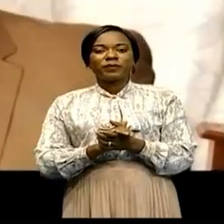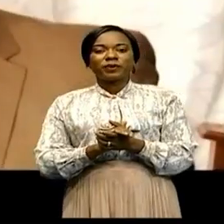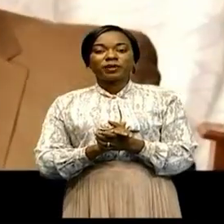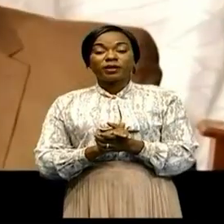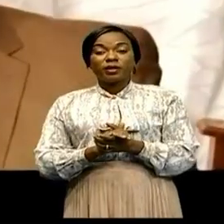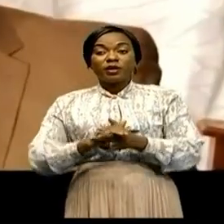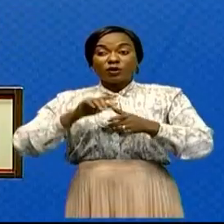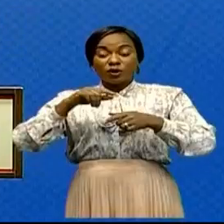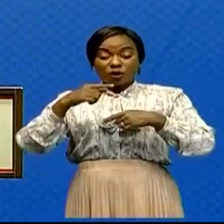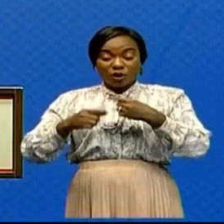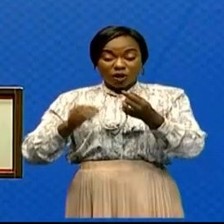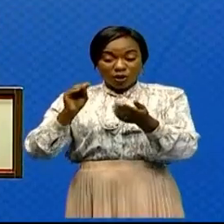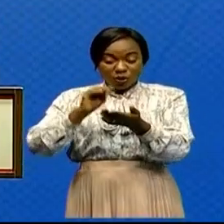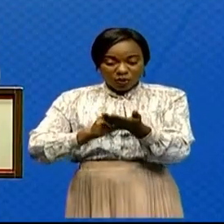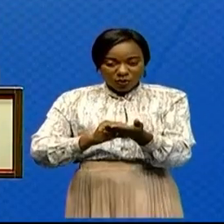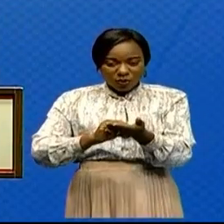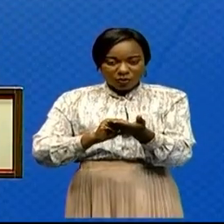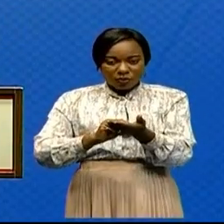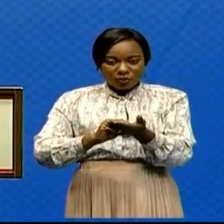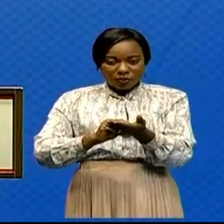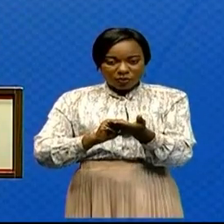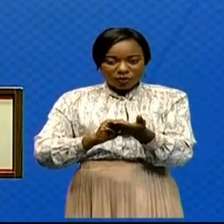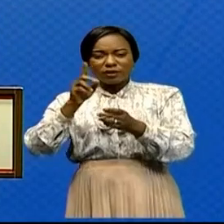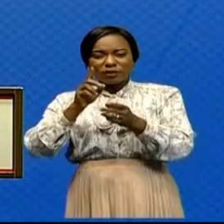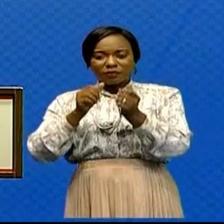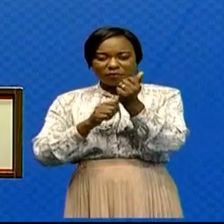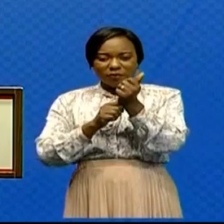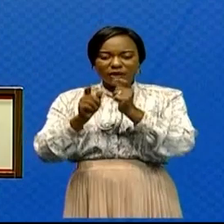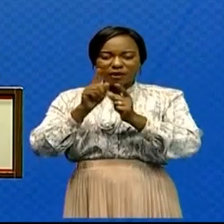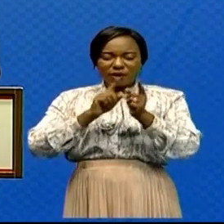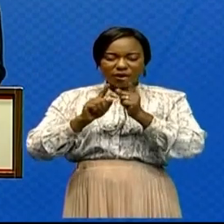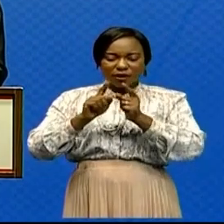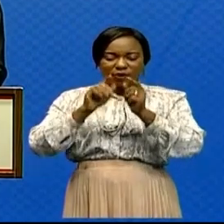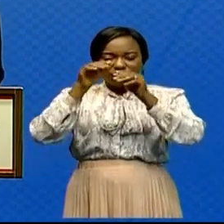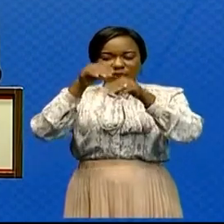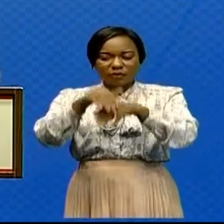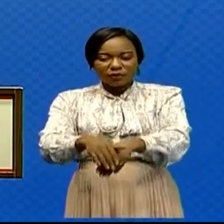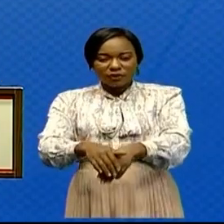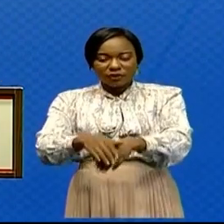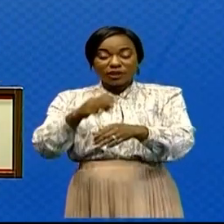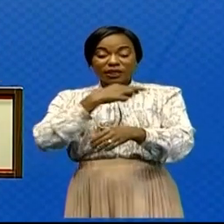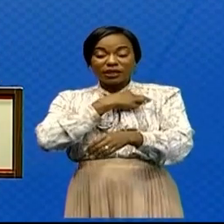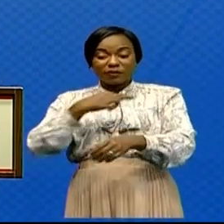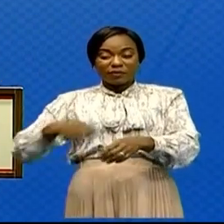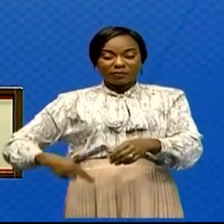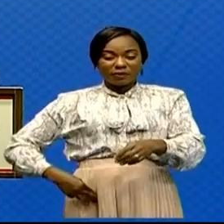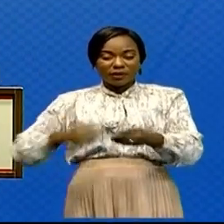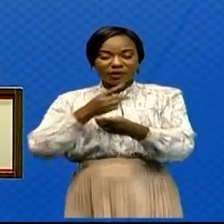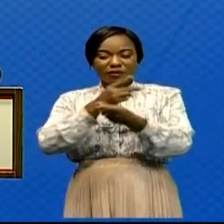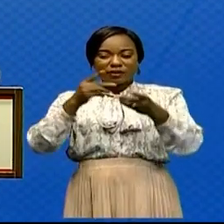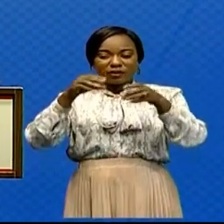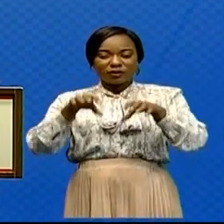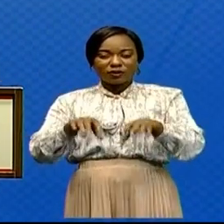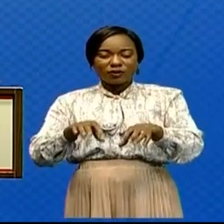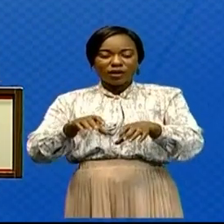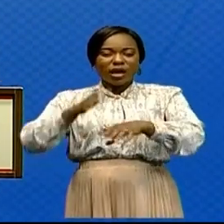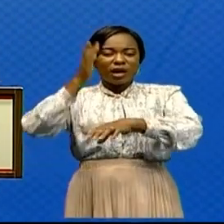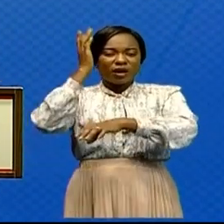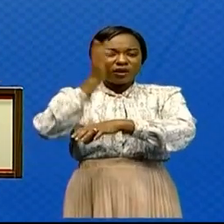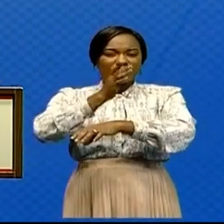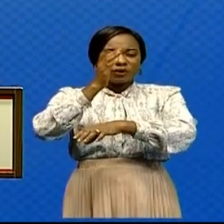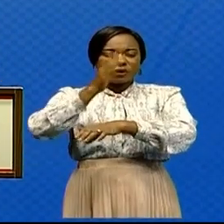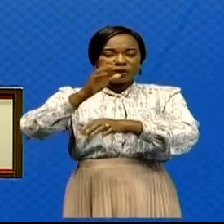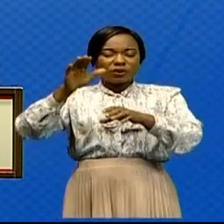Intervenant à son tour pour faire le rapport de la participation de la République démocratique du Congo à la conférence sur les